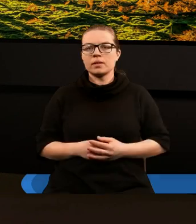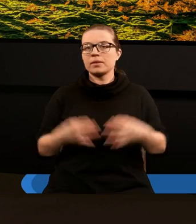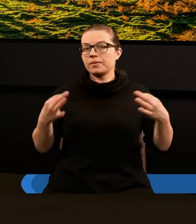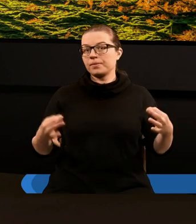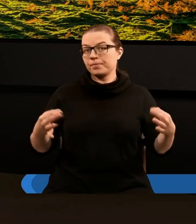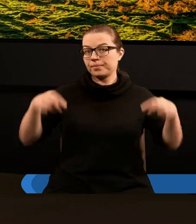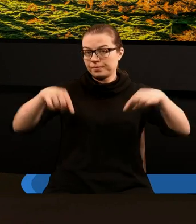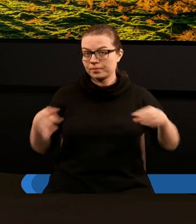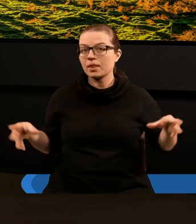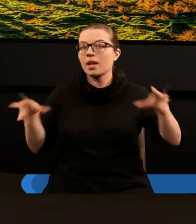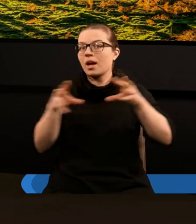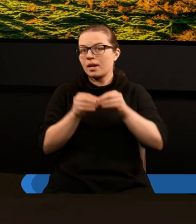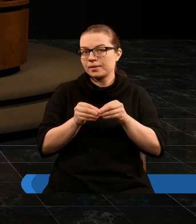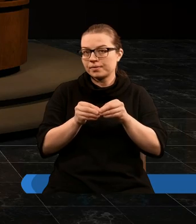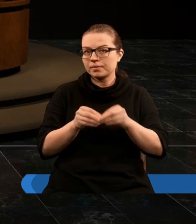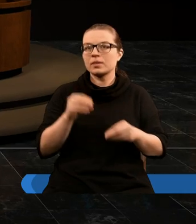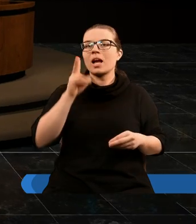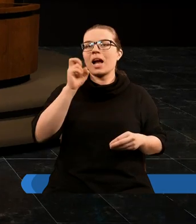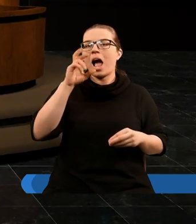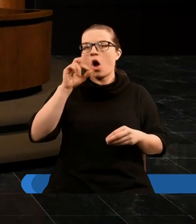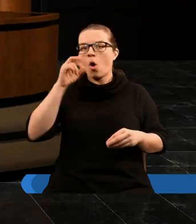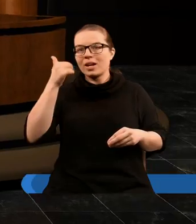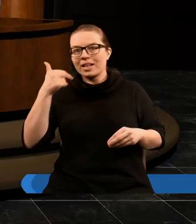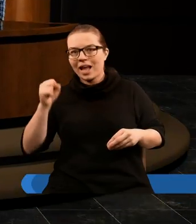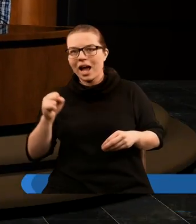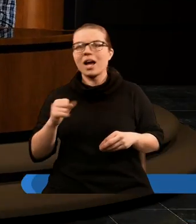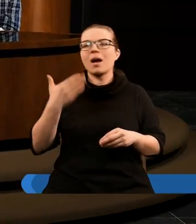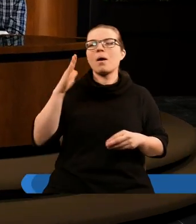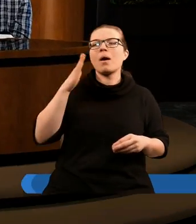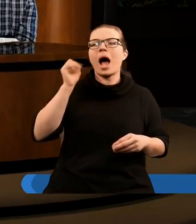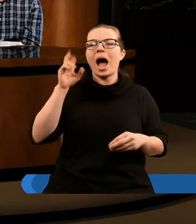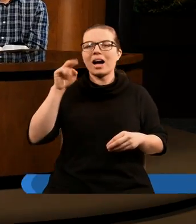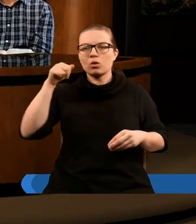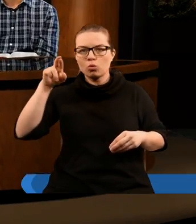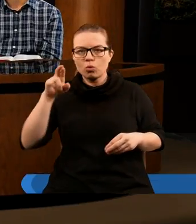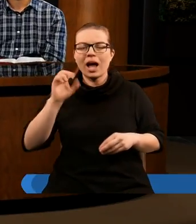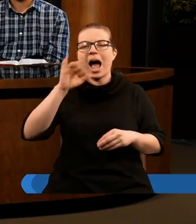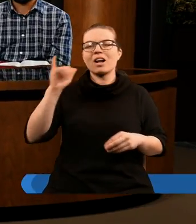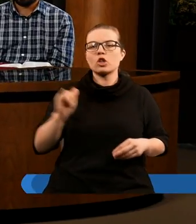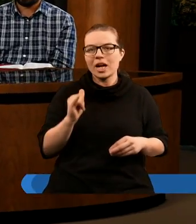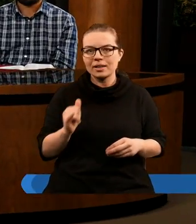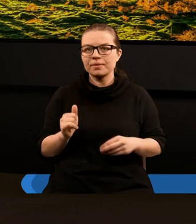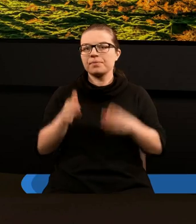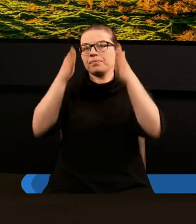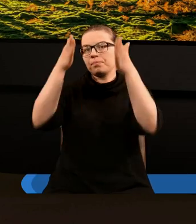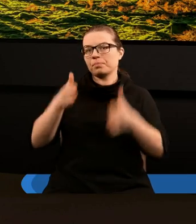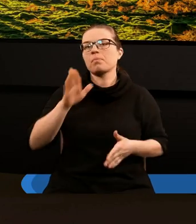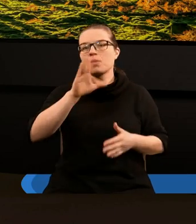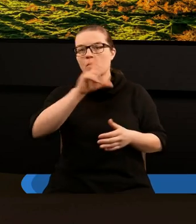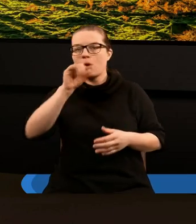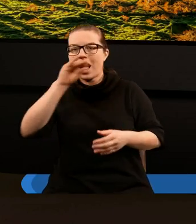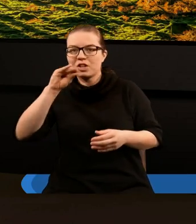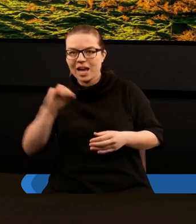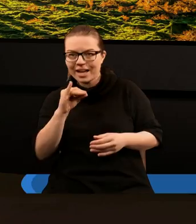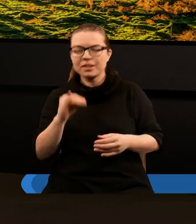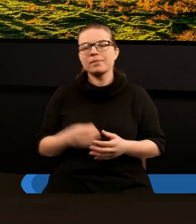Dzisiaj w studiu razem ze mną jest Karolina, Artur i Andrzej. Ja mam na